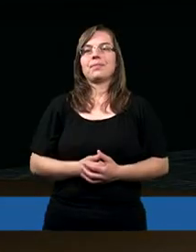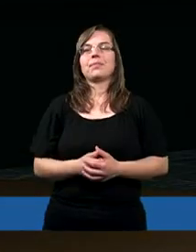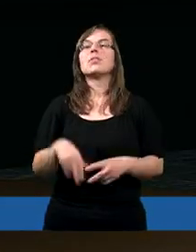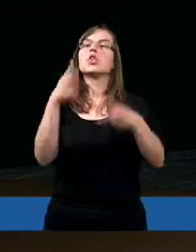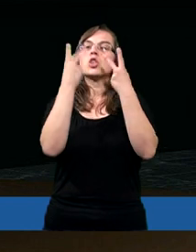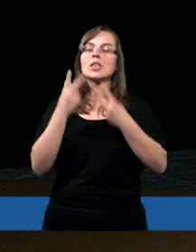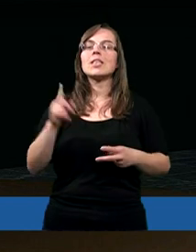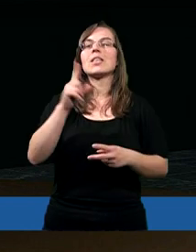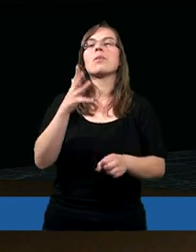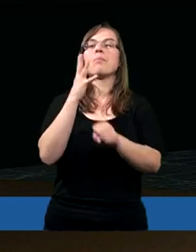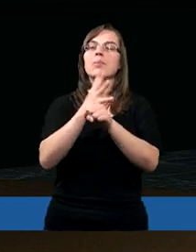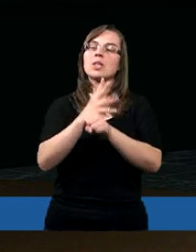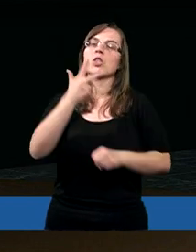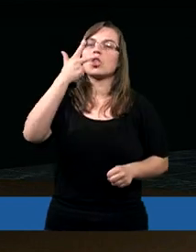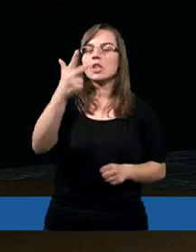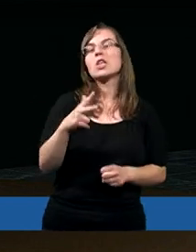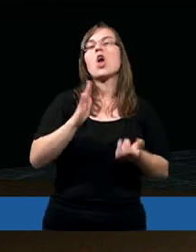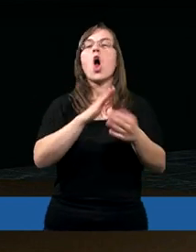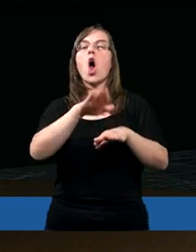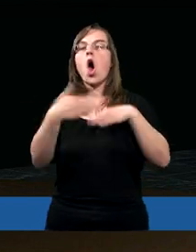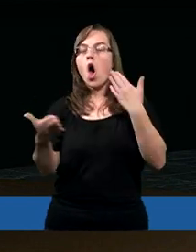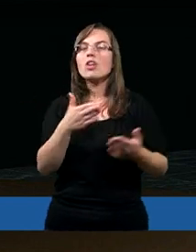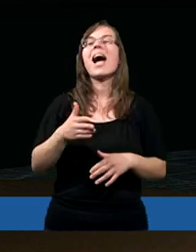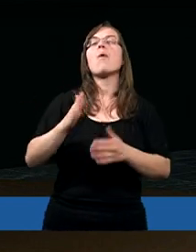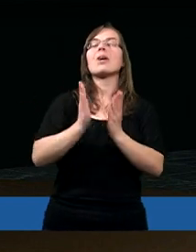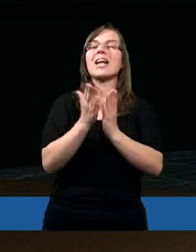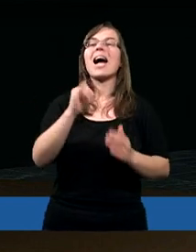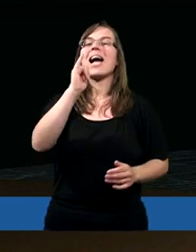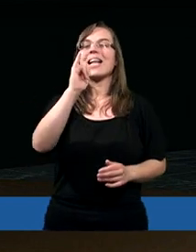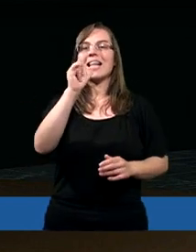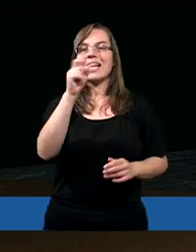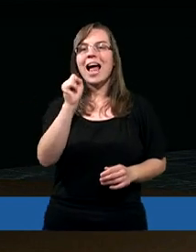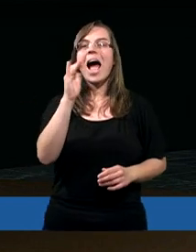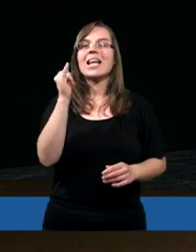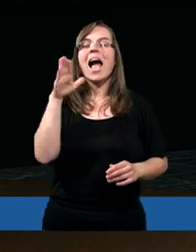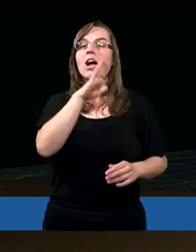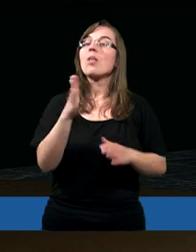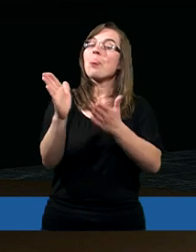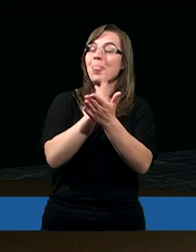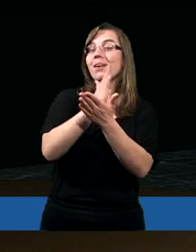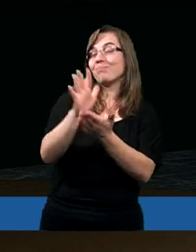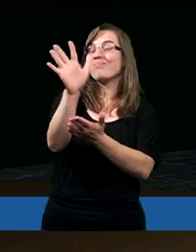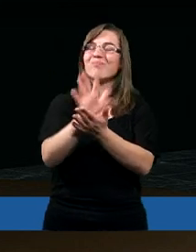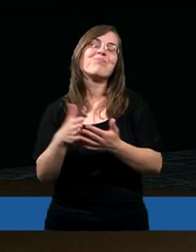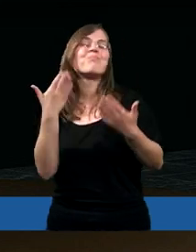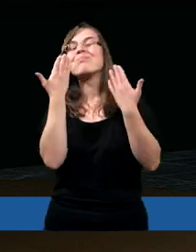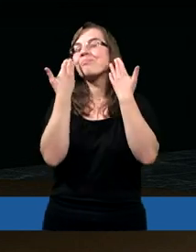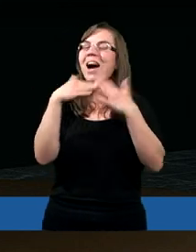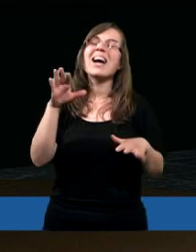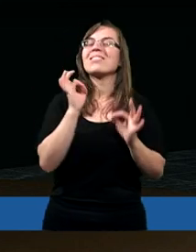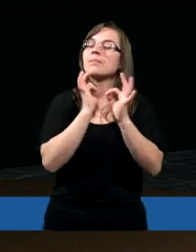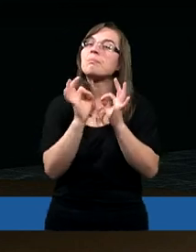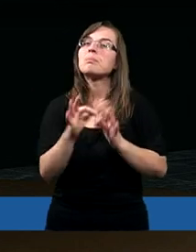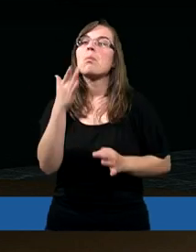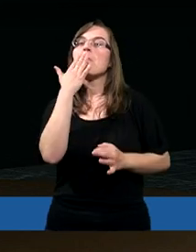Czytam z 53. rozdziału Księgi Izajasza niektóre teksty, które szczególnie mówią